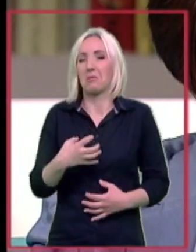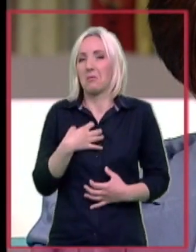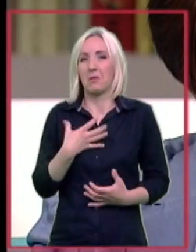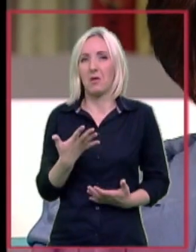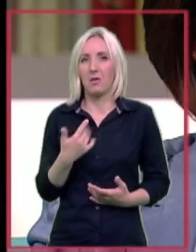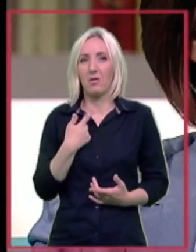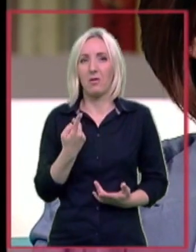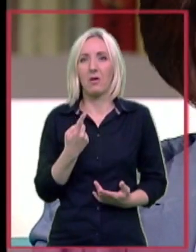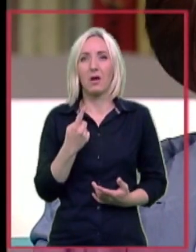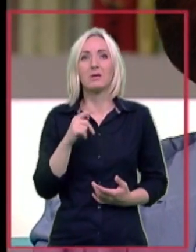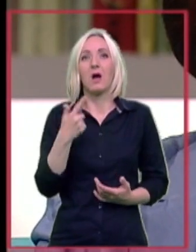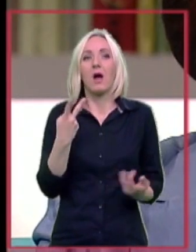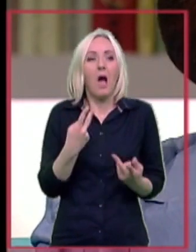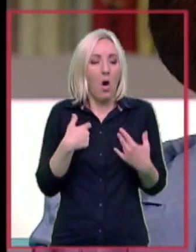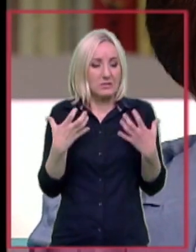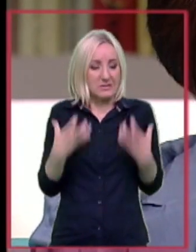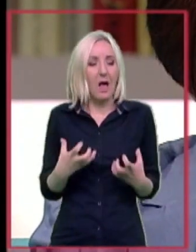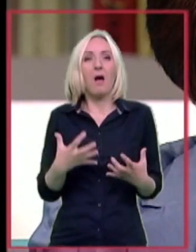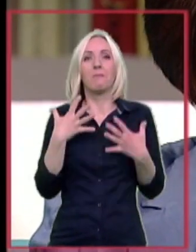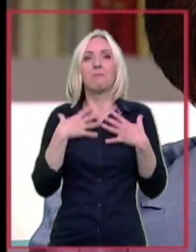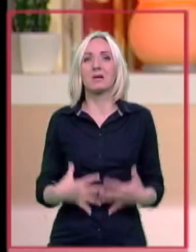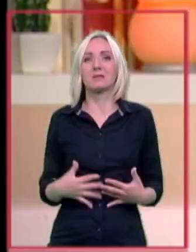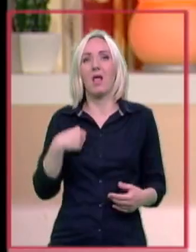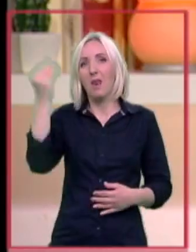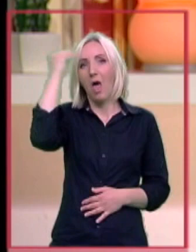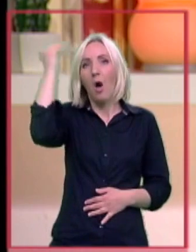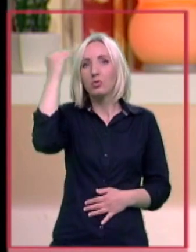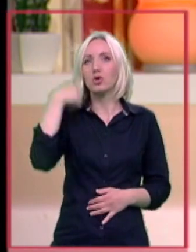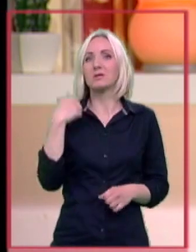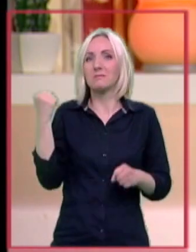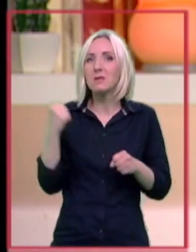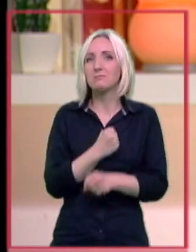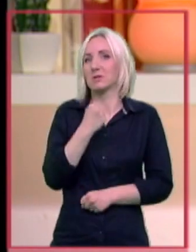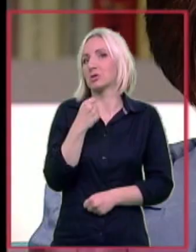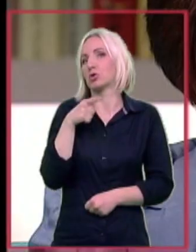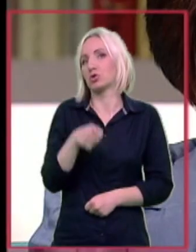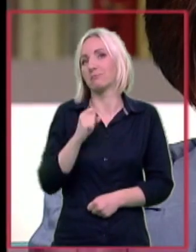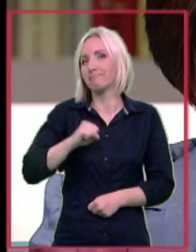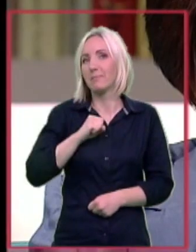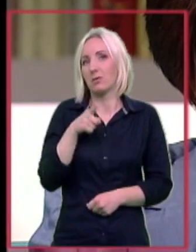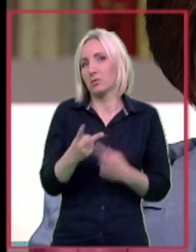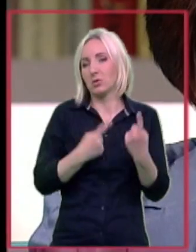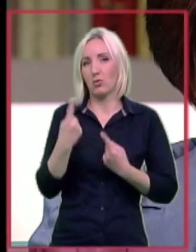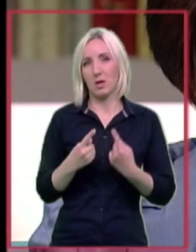sagorela? Zamrzla sam se. Da. Naučili ste da izdržite situaciju, jel? Da, da.